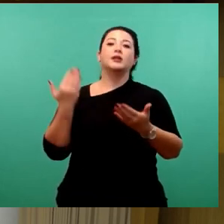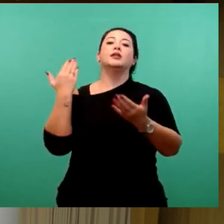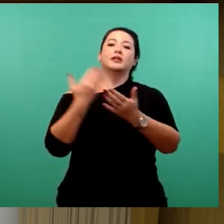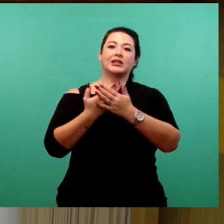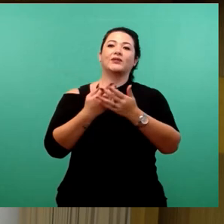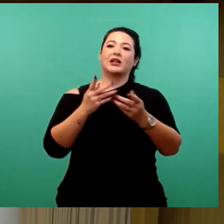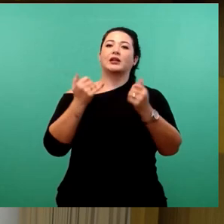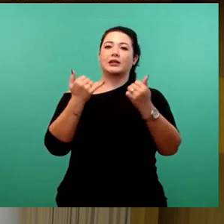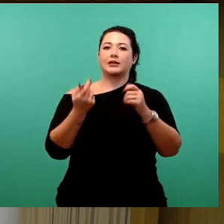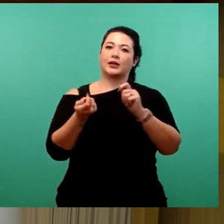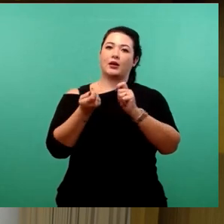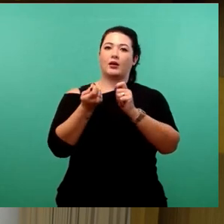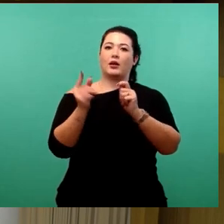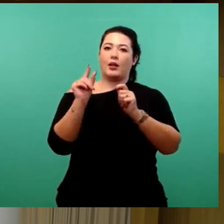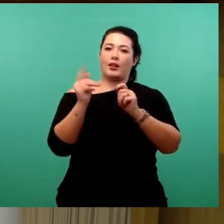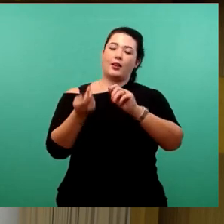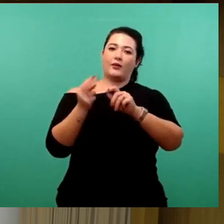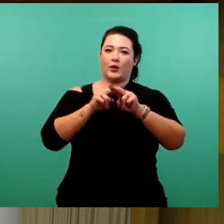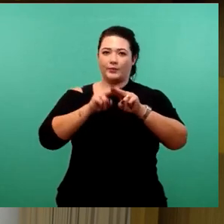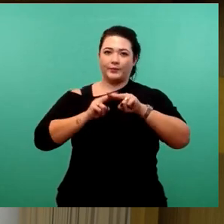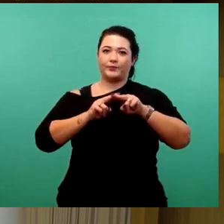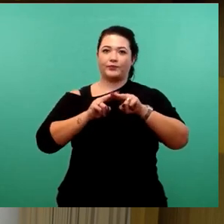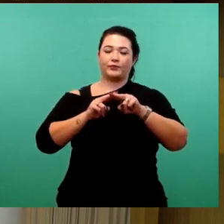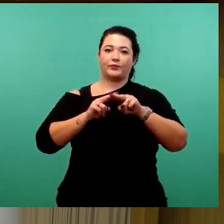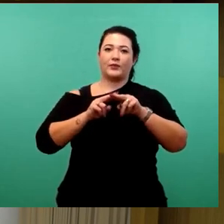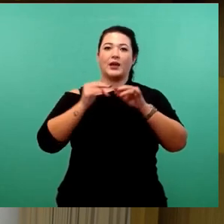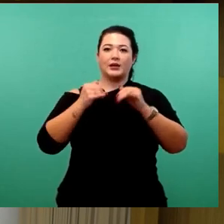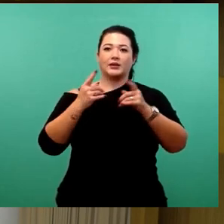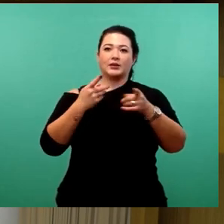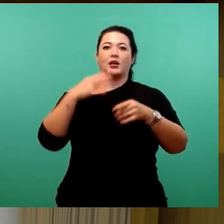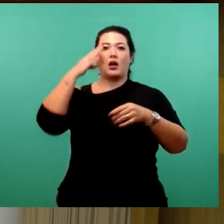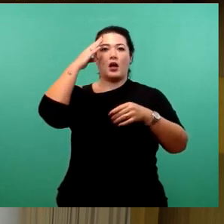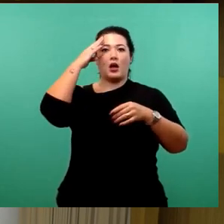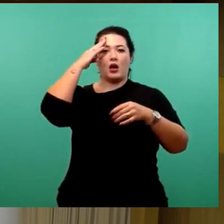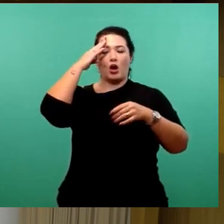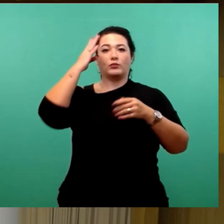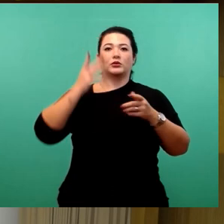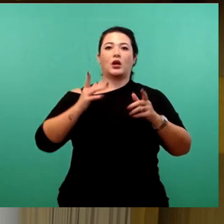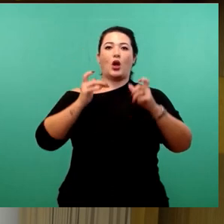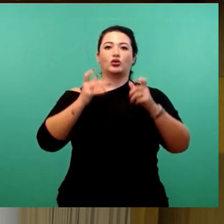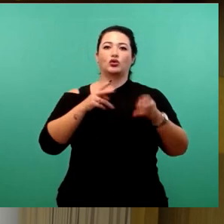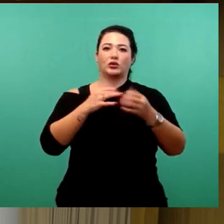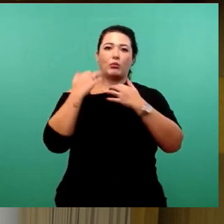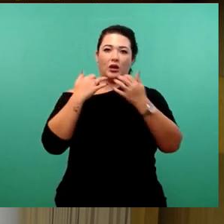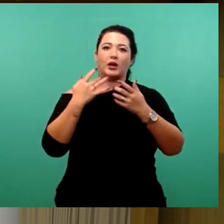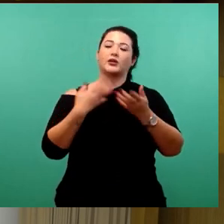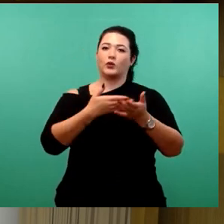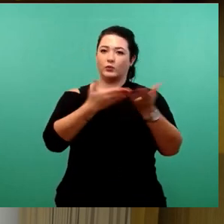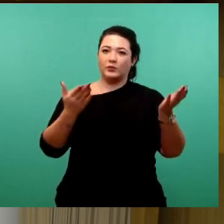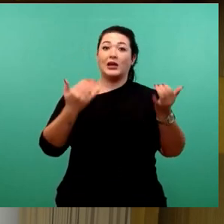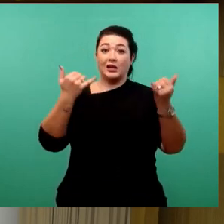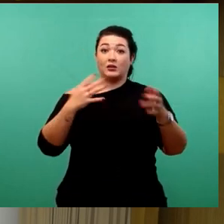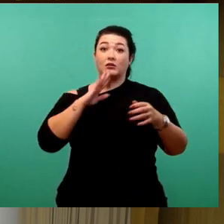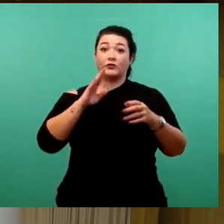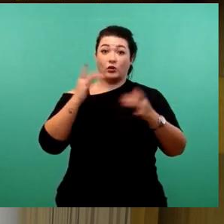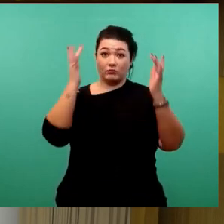Anmerkung und Korrektur stelle ich diesen federführenden Ausschussbericht zur Abstimmung. Wer zustimmen möchte, den bitte ich jetzt um das Stimmzeichen.